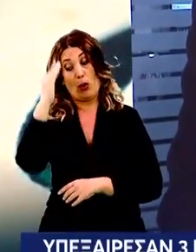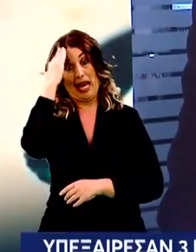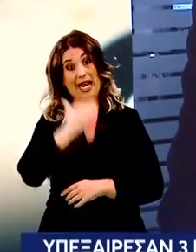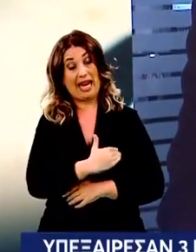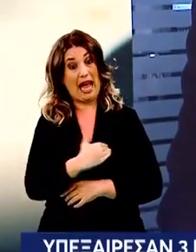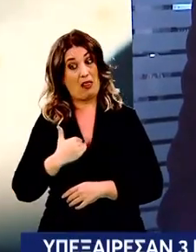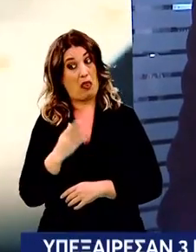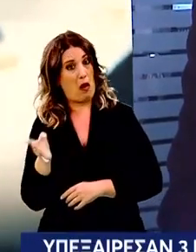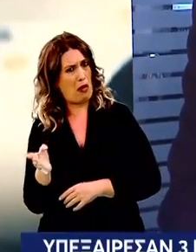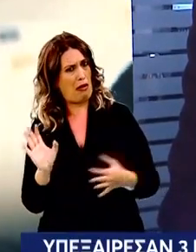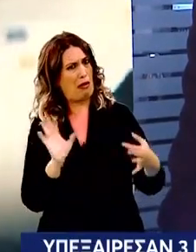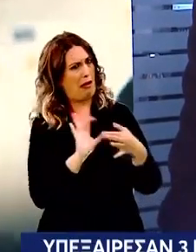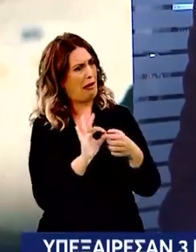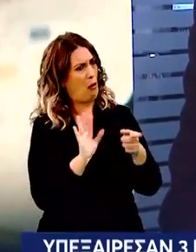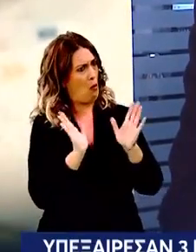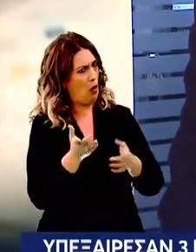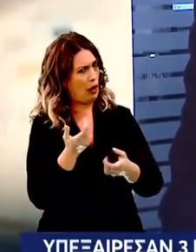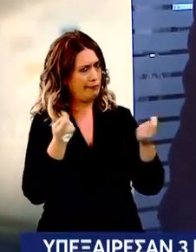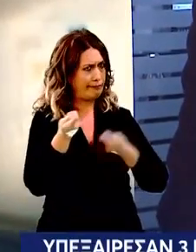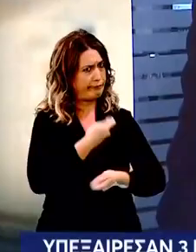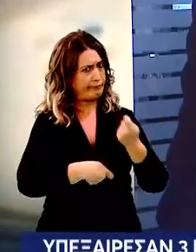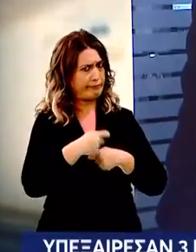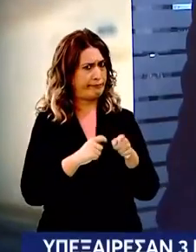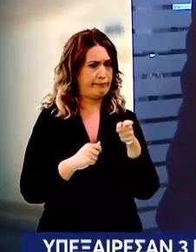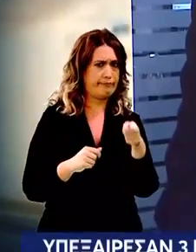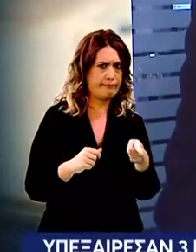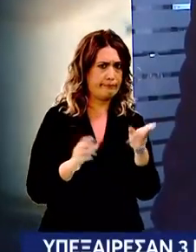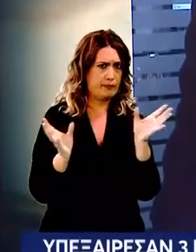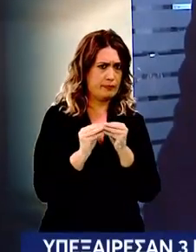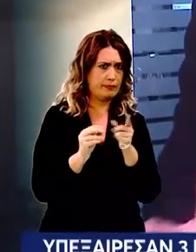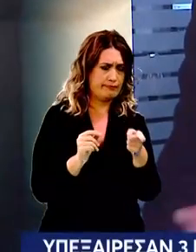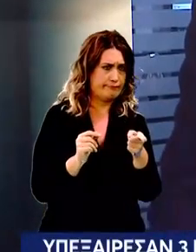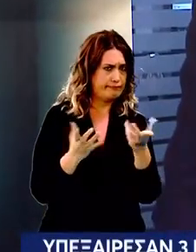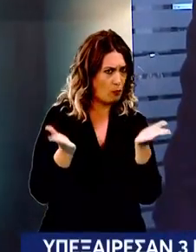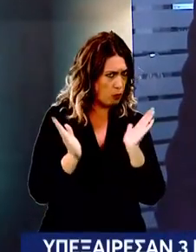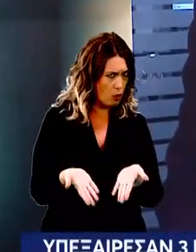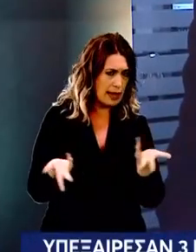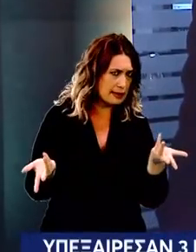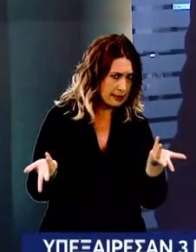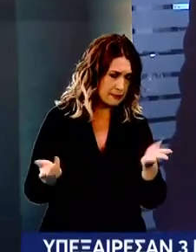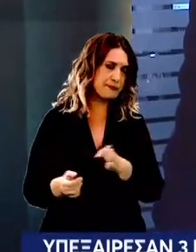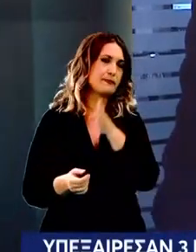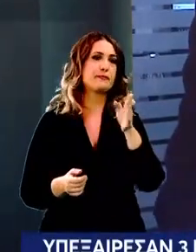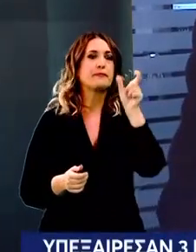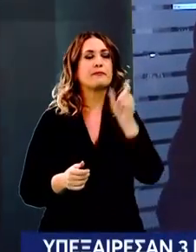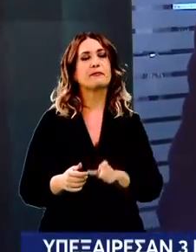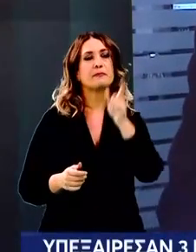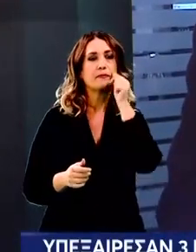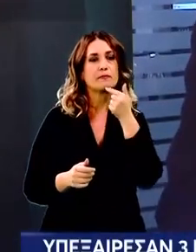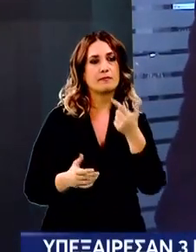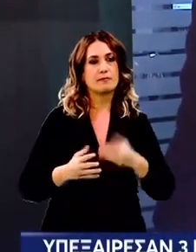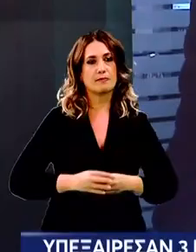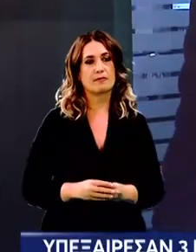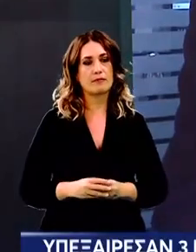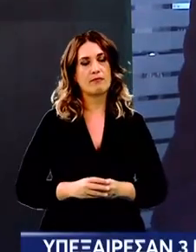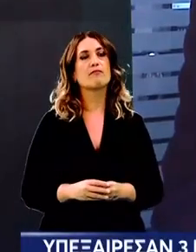εκκλησίας μπορεί να κάνουν τέτοιες δουλειές Βασίλη για πες μας Λοιπόν να πούμε ότι η καθολική εκκλησία υπάρχουν περίπου 70-80